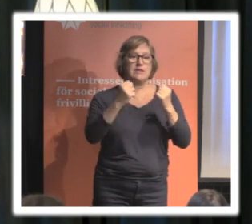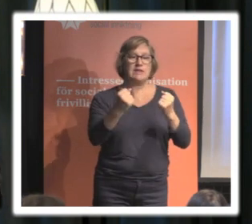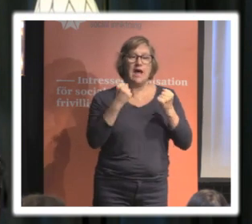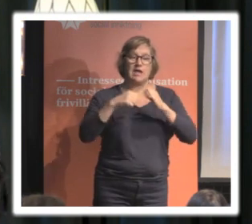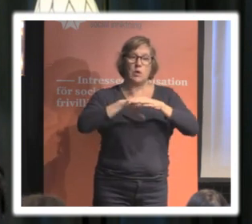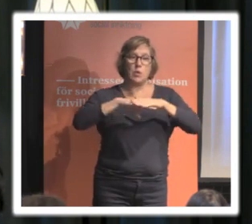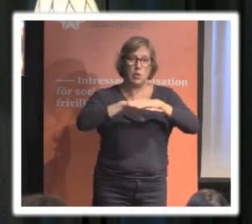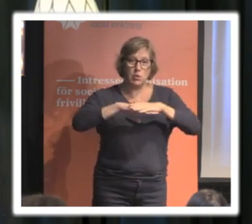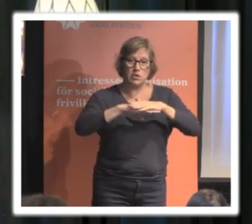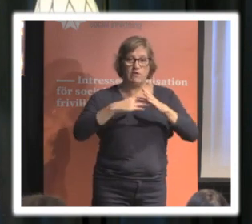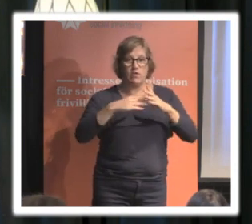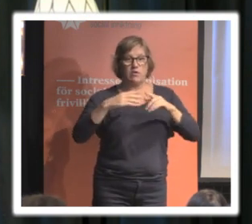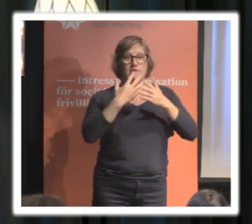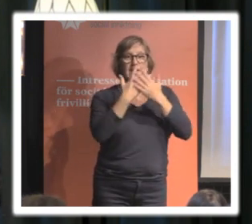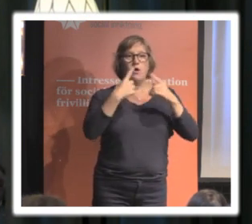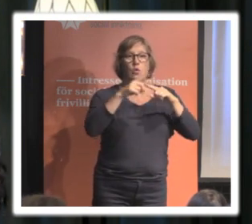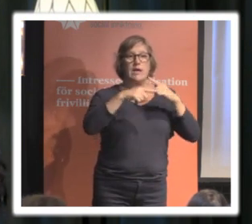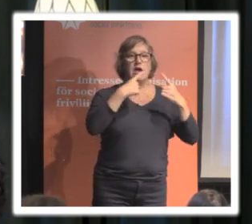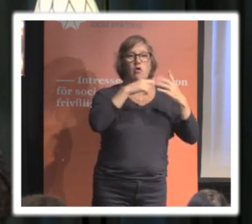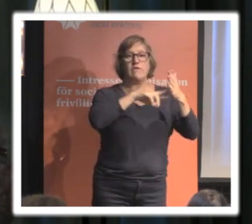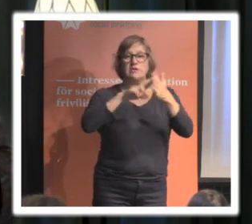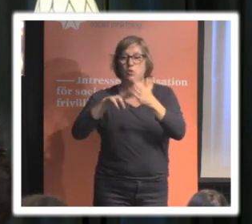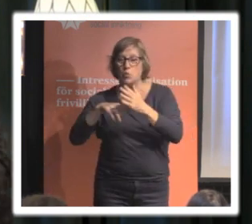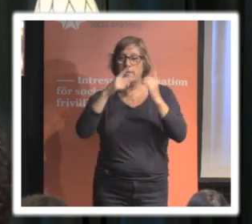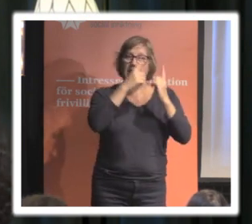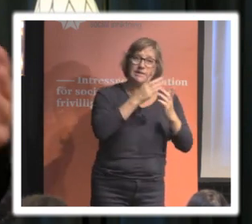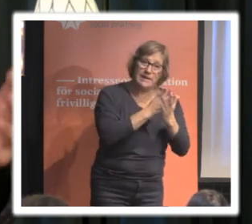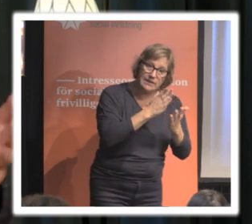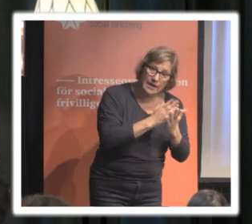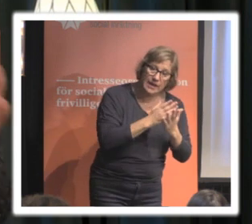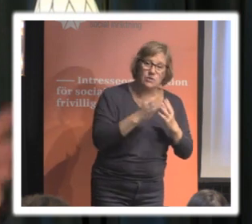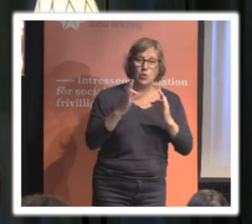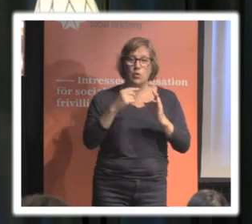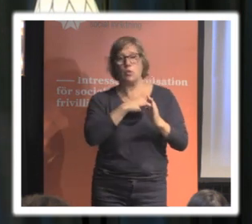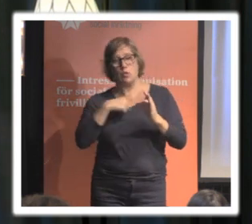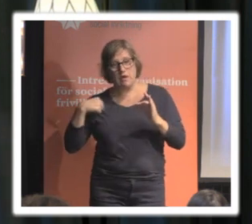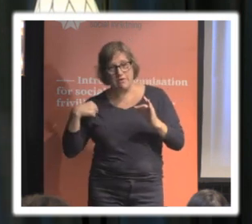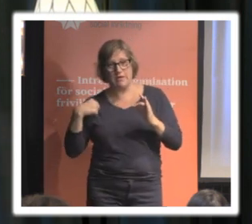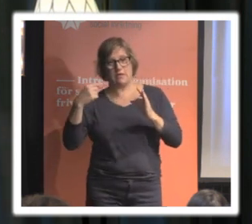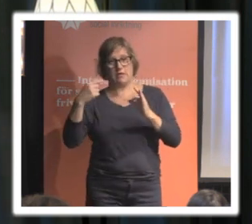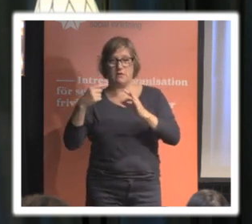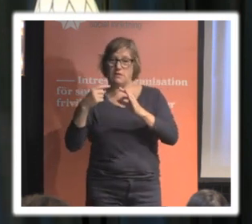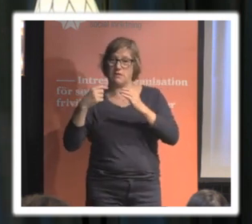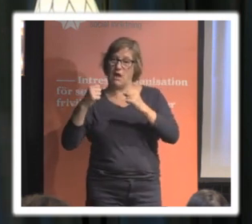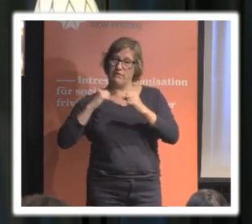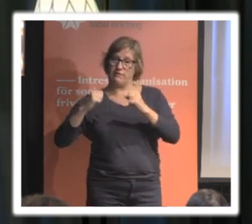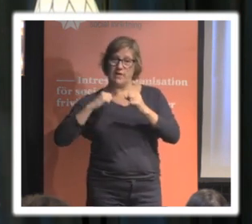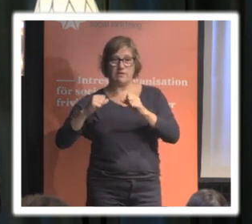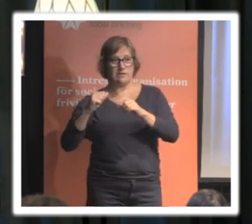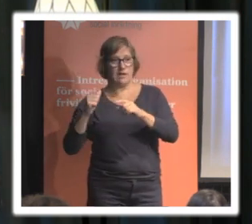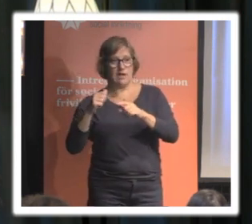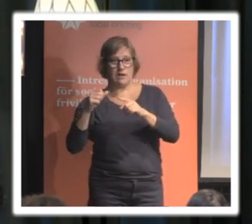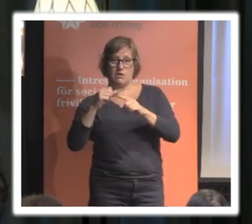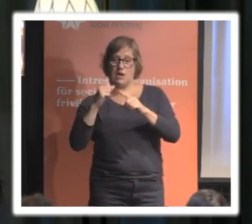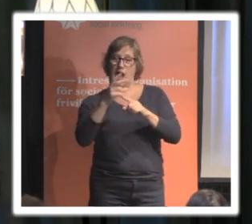i flera konventioner om mänskliga rättigheter och i hur vi konceptualiserar utövandet av i princip alla andra